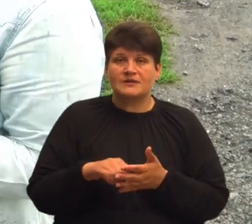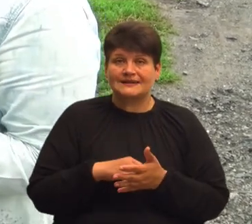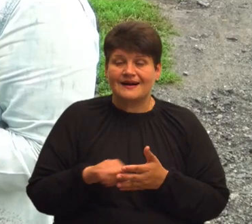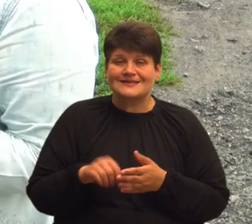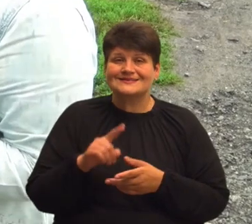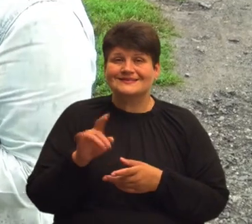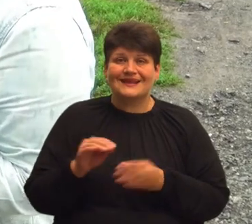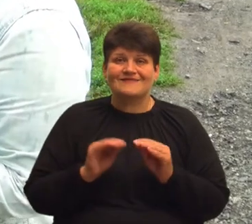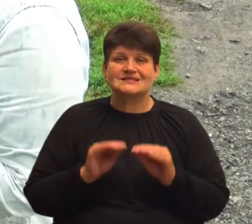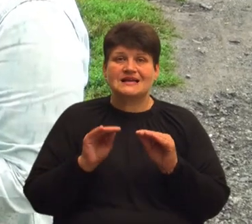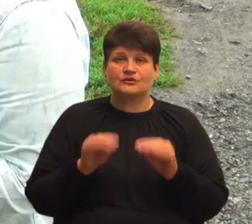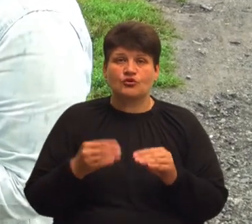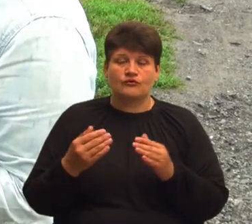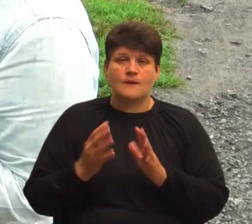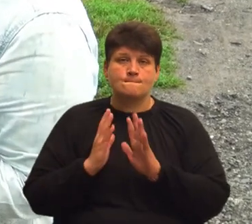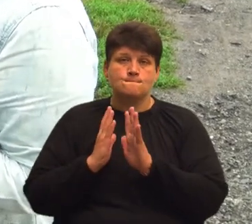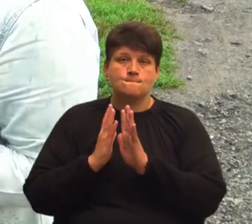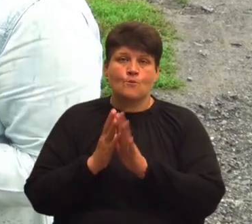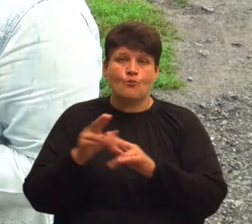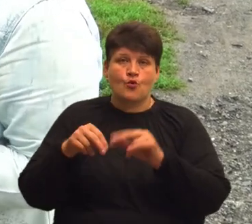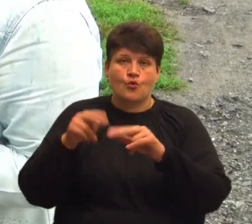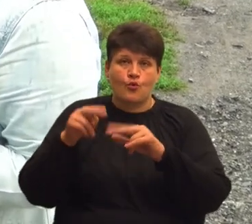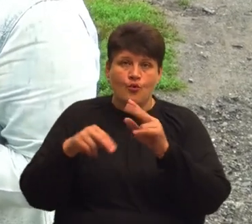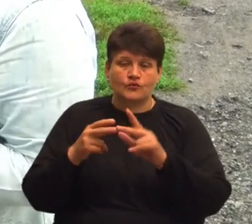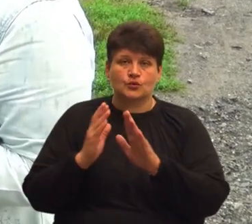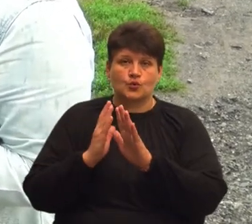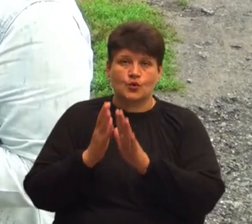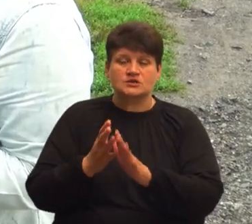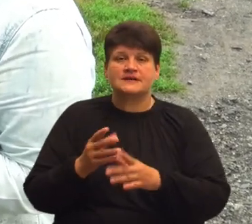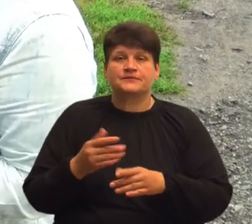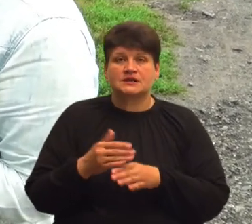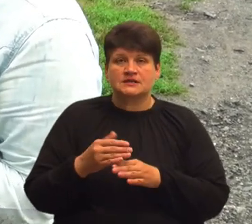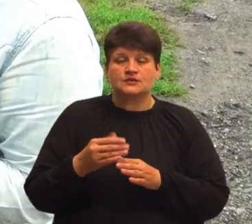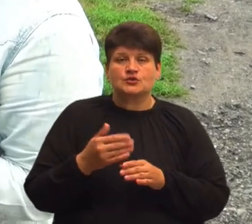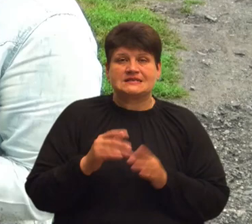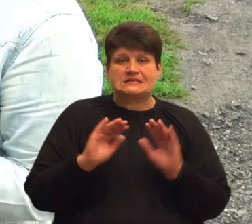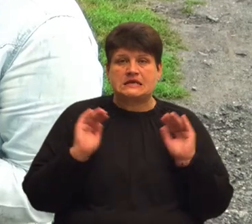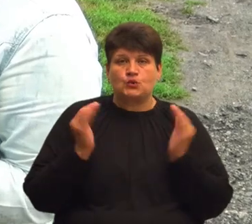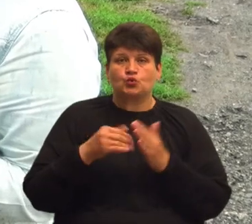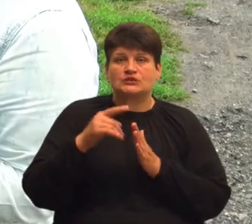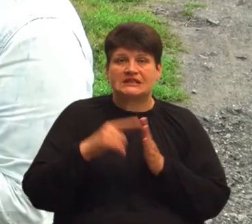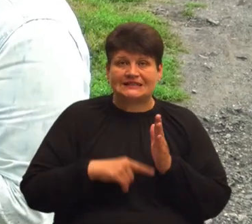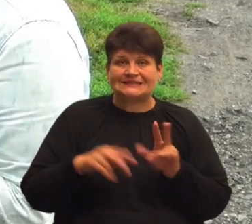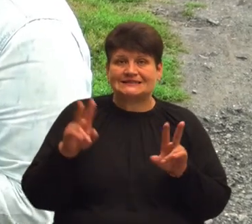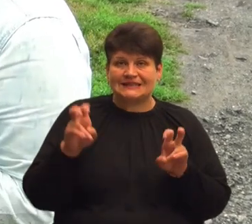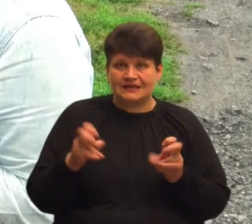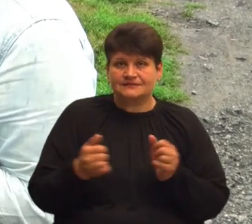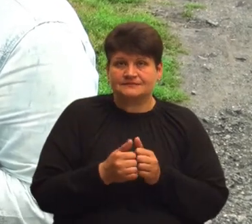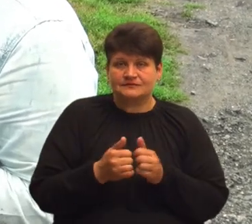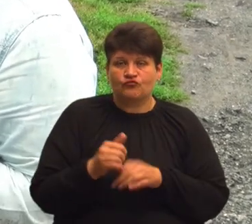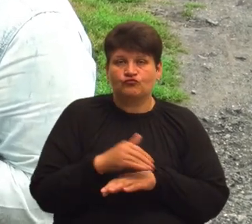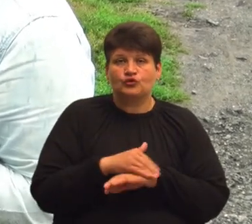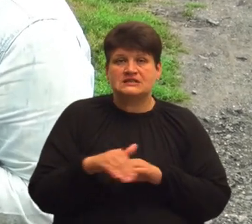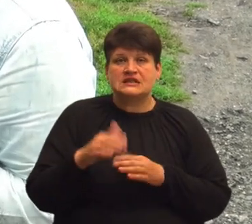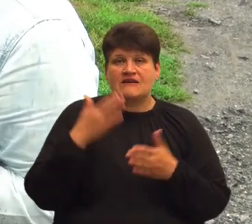встановлення мурованої чи панельної огорожі частину стадіона «Надії», яка прилягає до вулиці Весела з